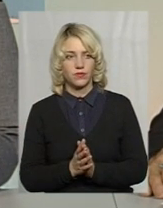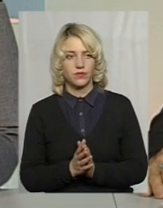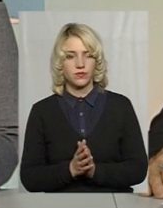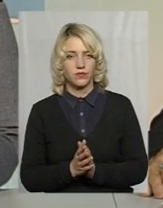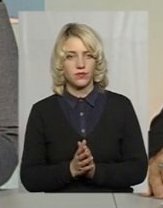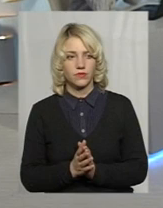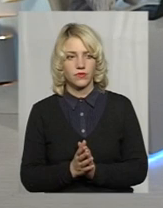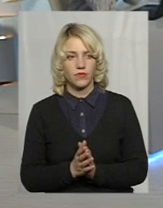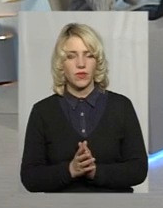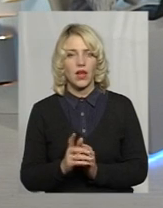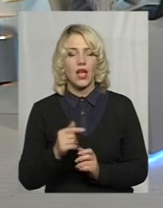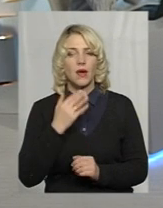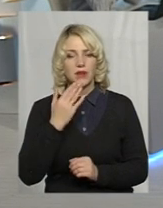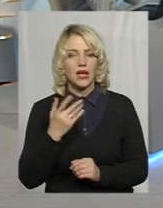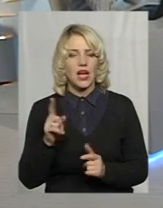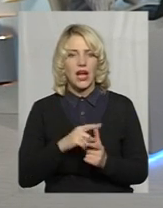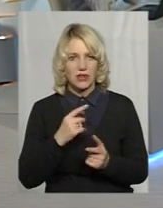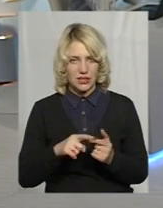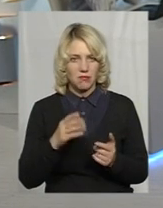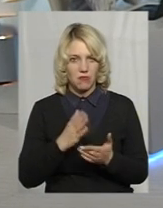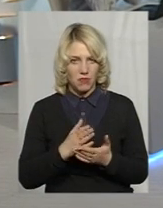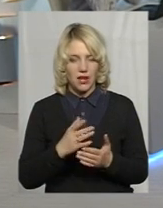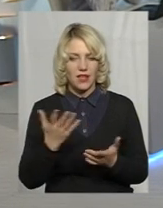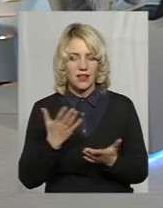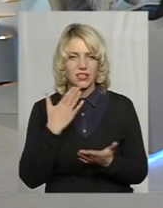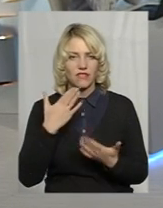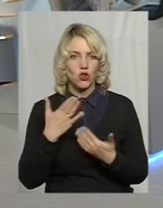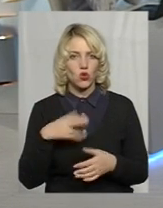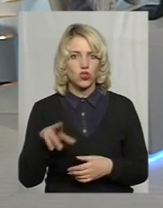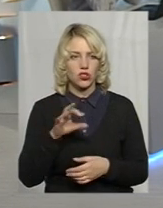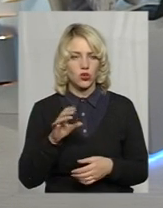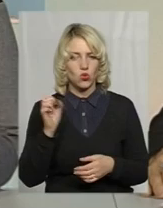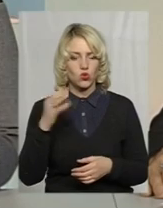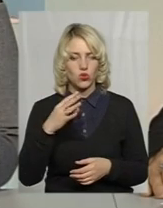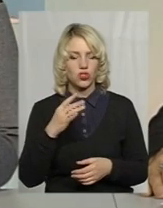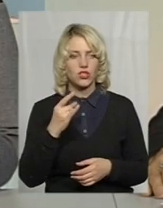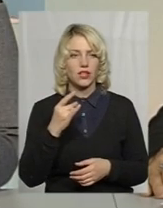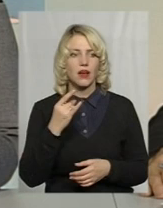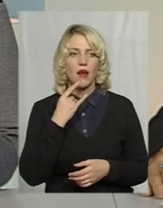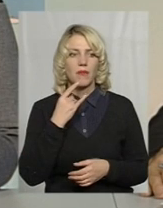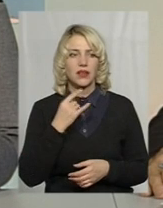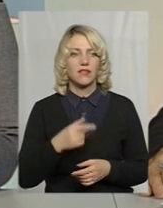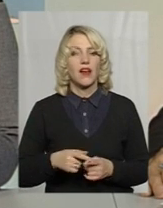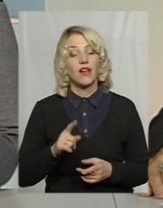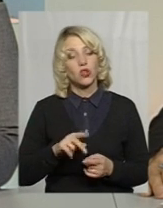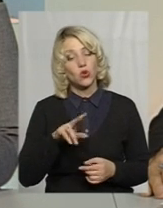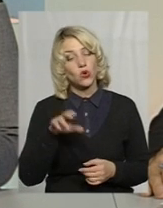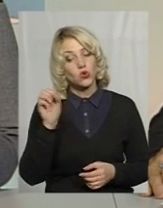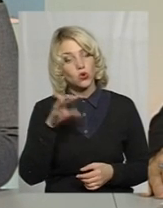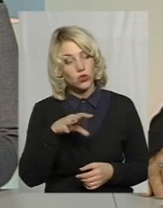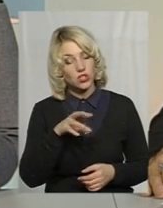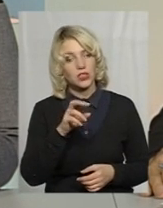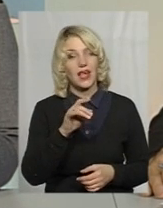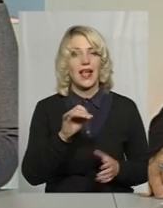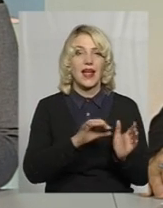А він має якесь відношення до сонячних оцих батарей? До сонячної енергетики він має, тому що